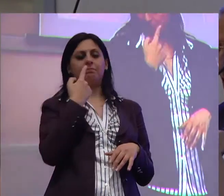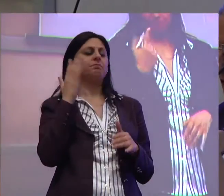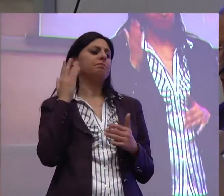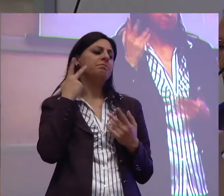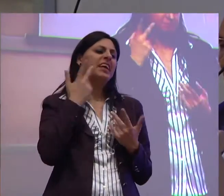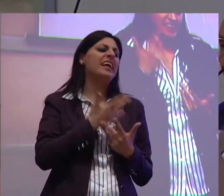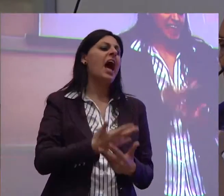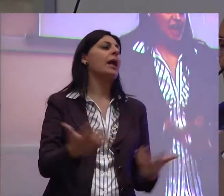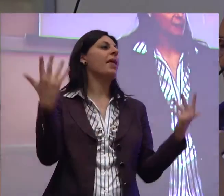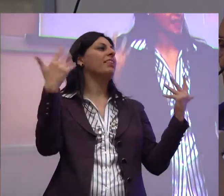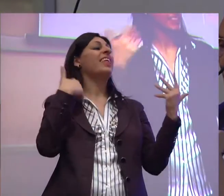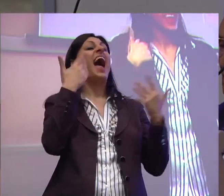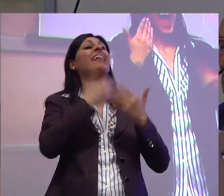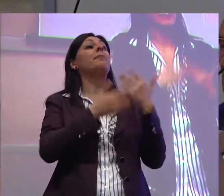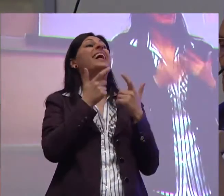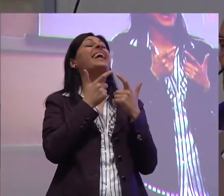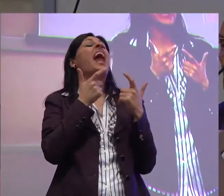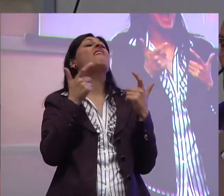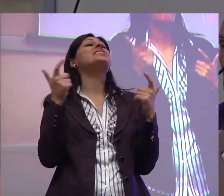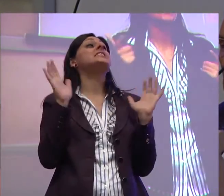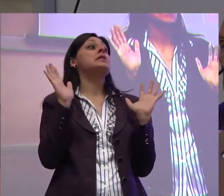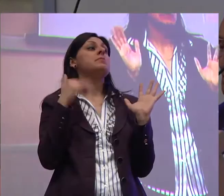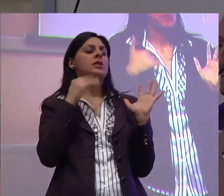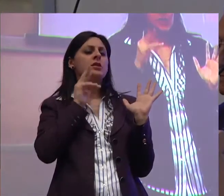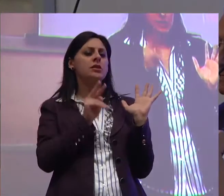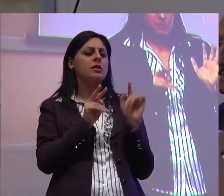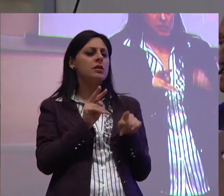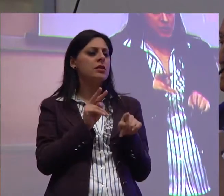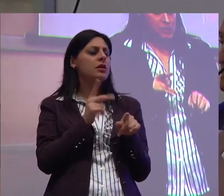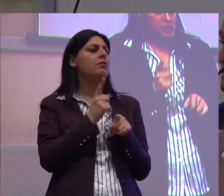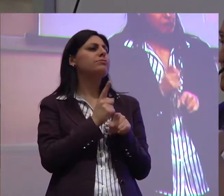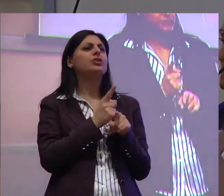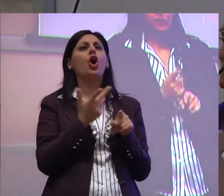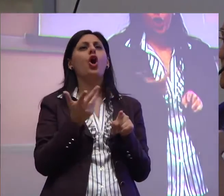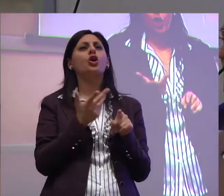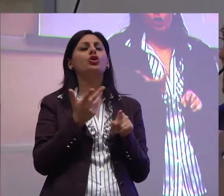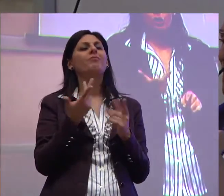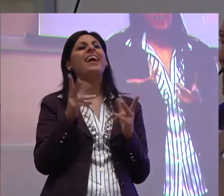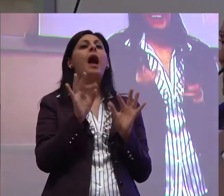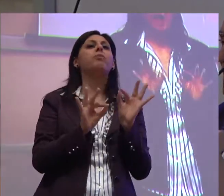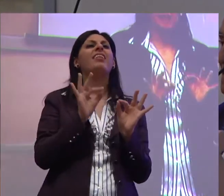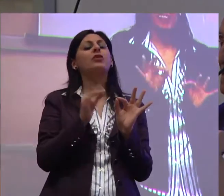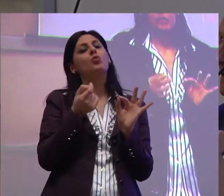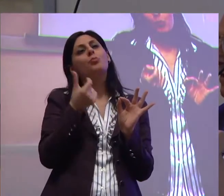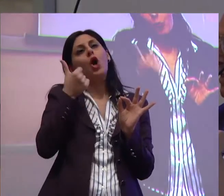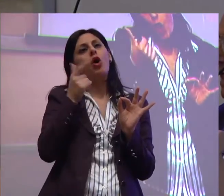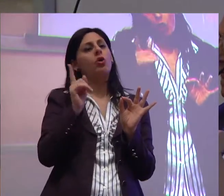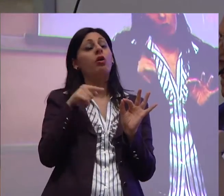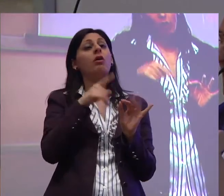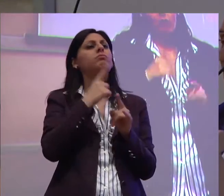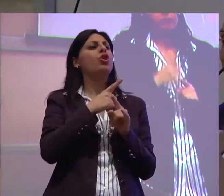degli handicappati gravissimi che hanno bisogno non un po' di riabilitazione, ma di